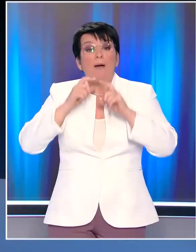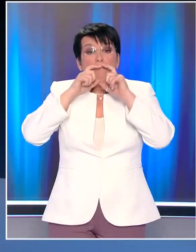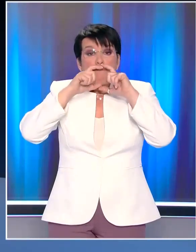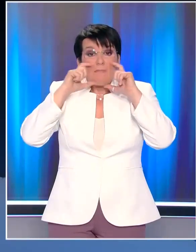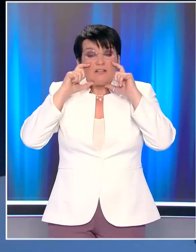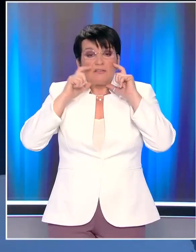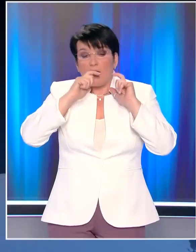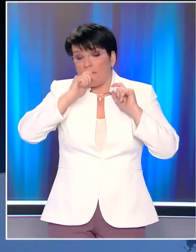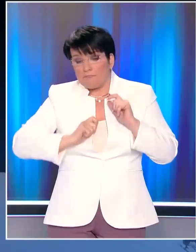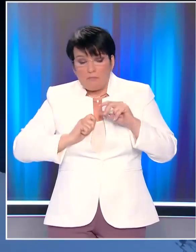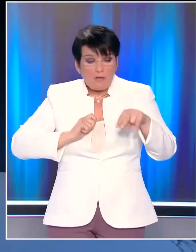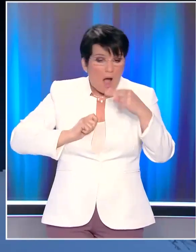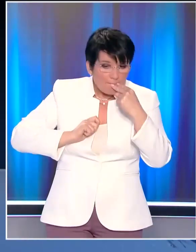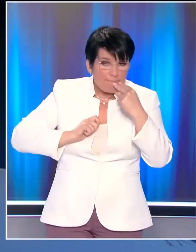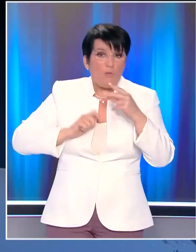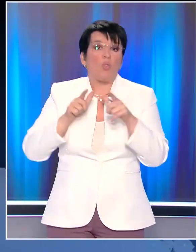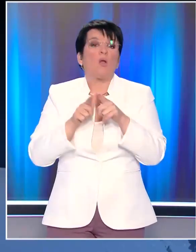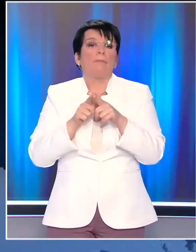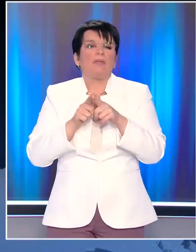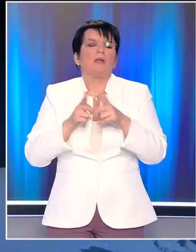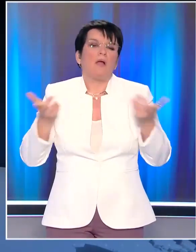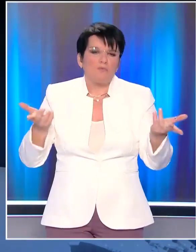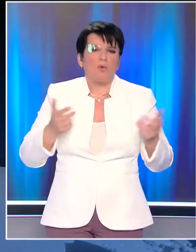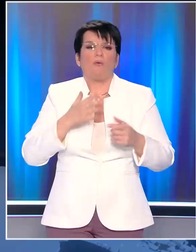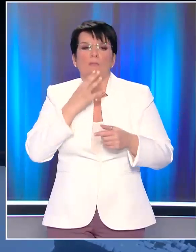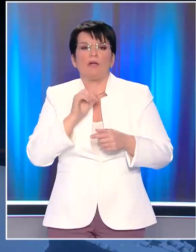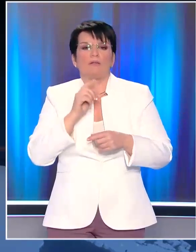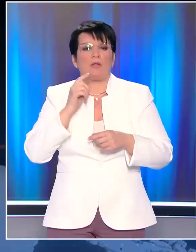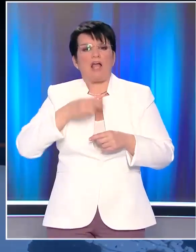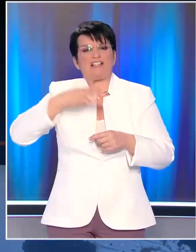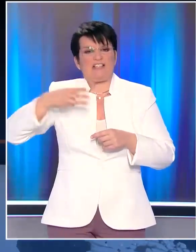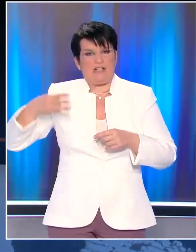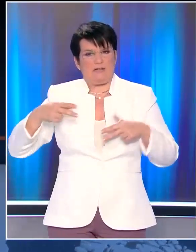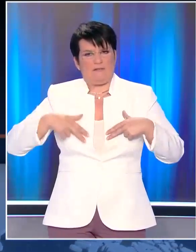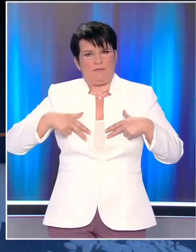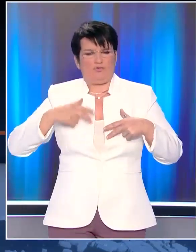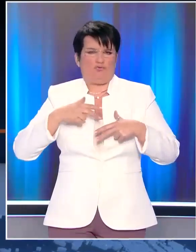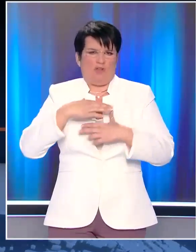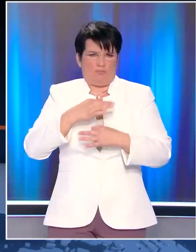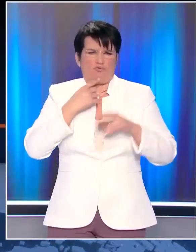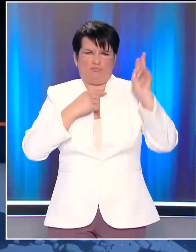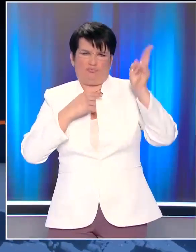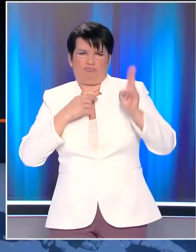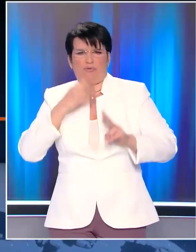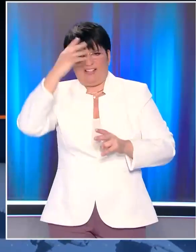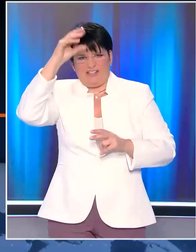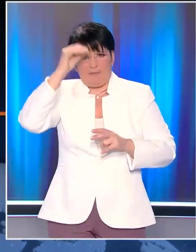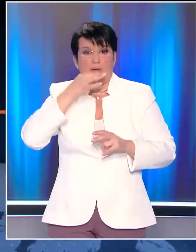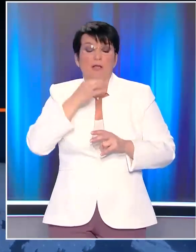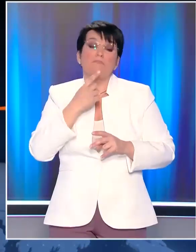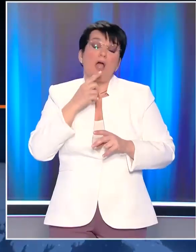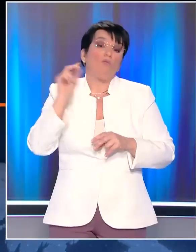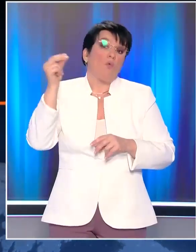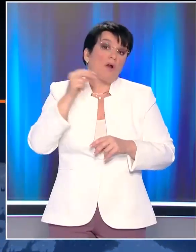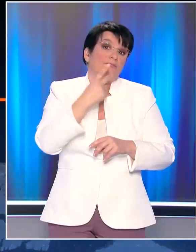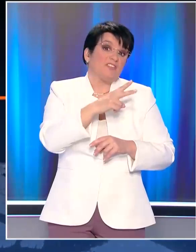μάσκα και δοκίμασε ένα μεζέ. Δημία επίθεση στον ΣΥΡΙΖΑ εξαπέλησε ο κυβερνητικός εκπρόσωπος καλώντας τον Αλέξη Τσίπρα να αποδοκιμάσει τον βουλευτή του.